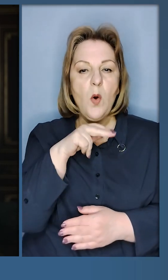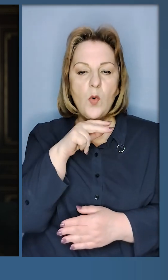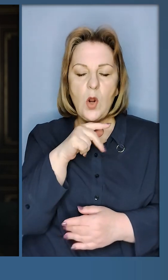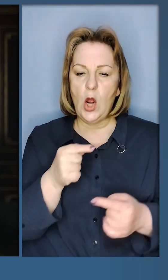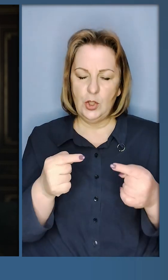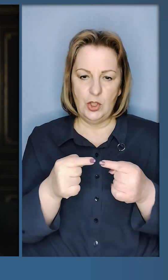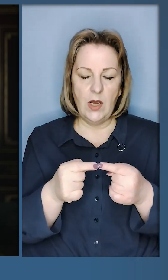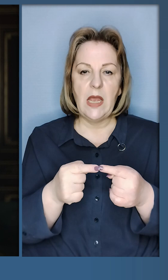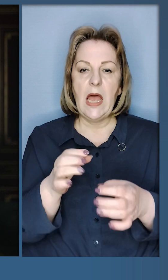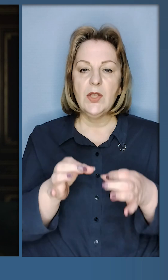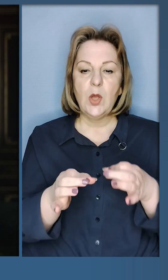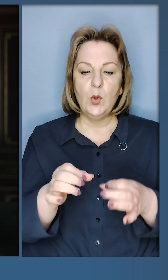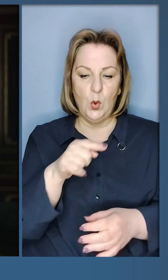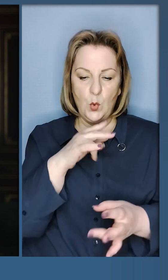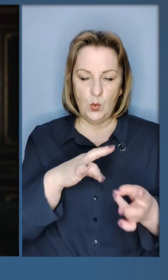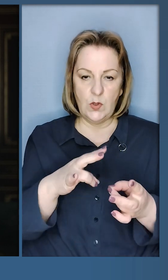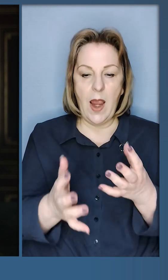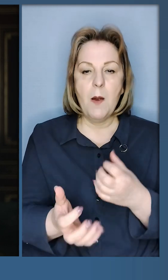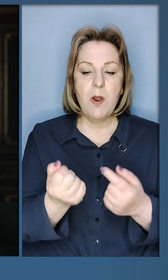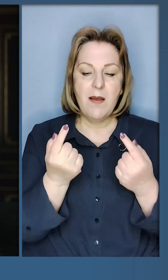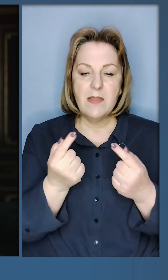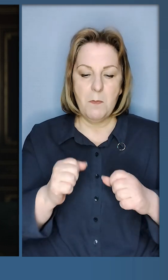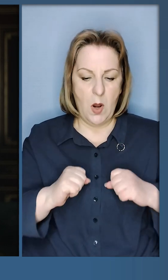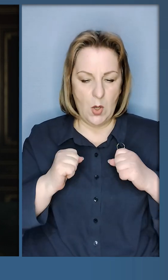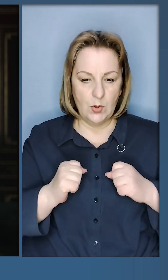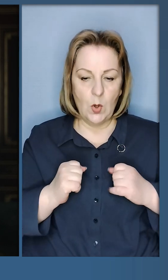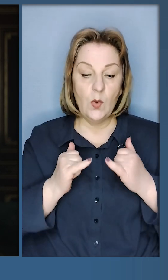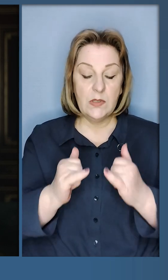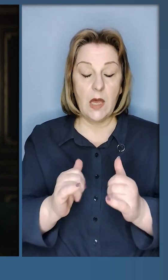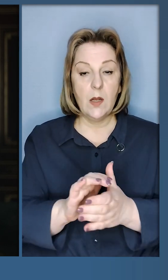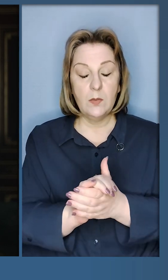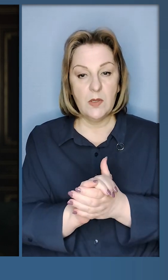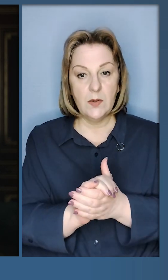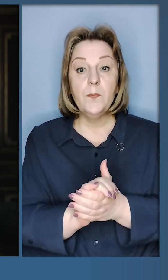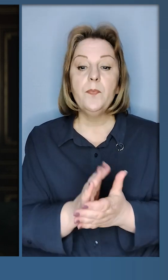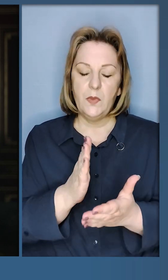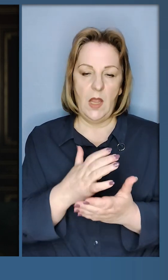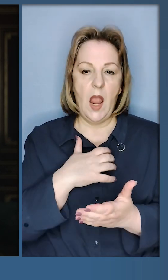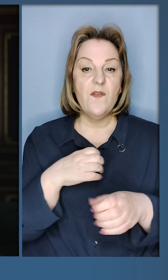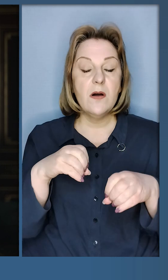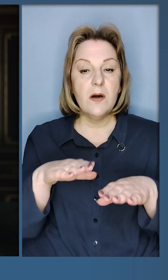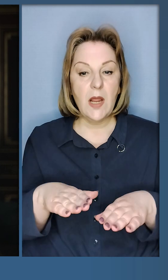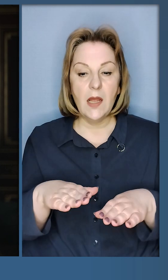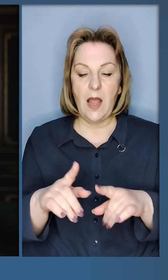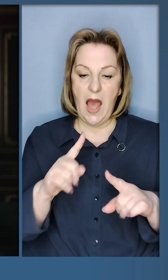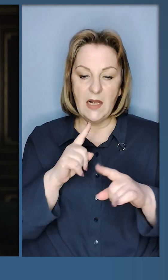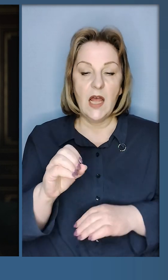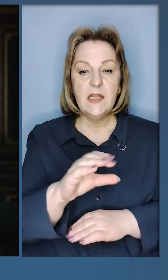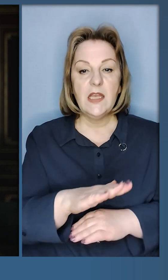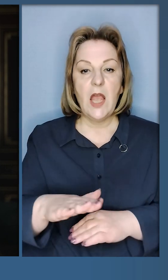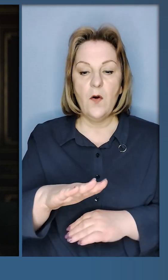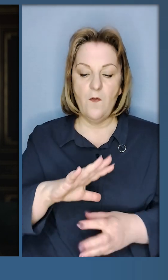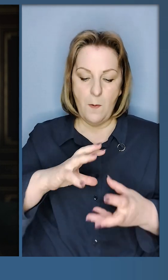за чітке засудження російської агресії та підтримку глобальних зусиль заради миру. Є важливе рішення